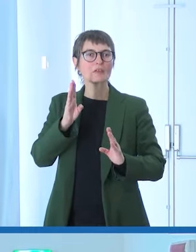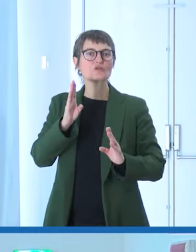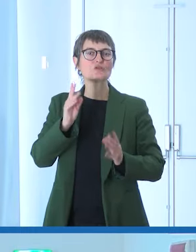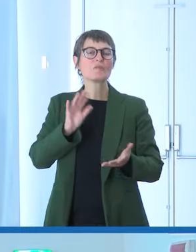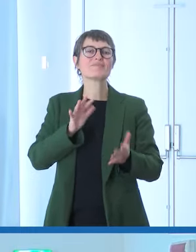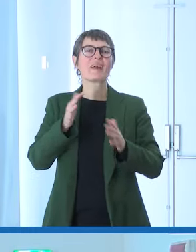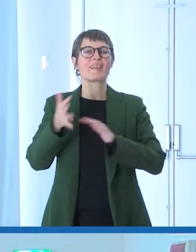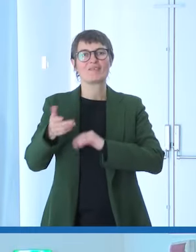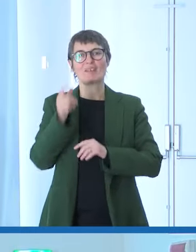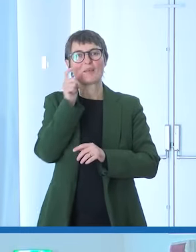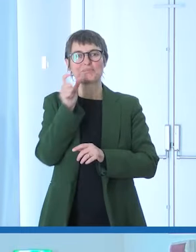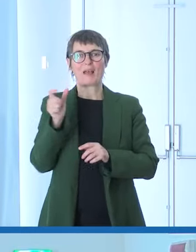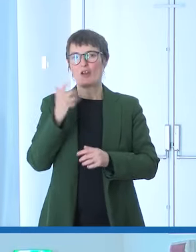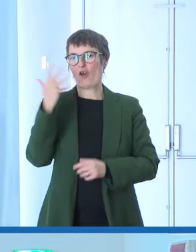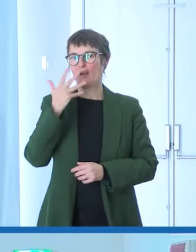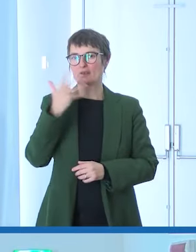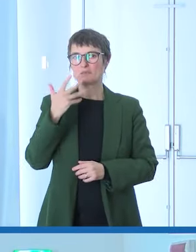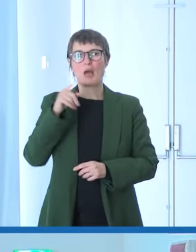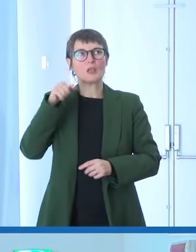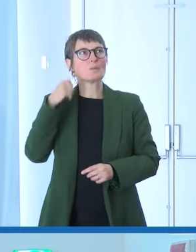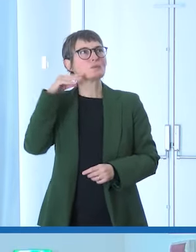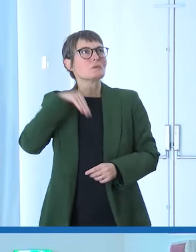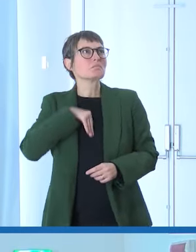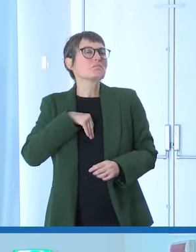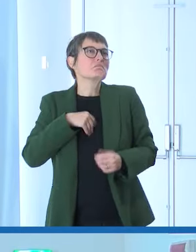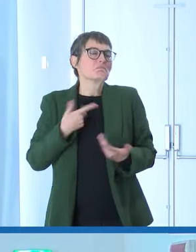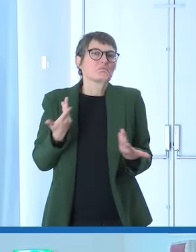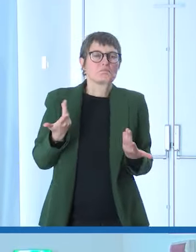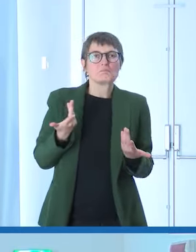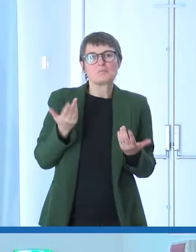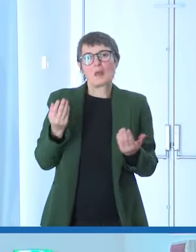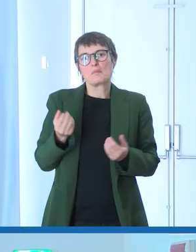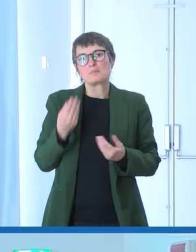pensando di far bene e di raccontare bene.